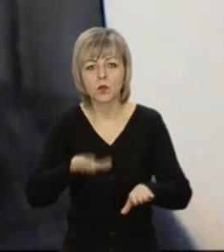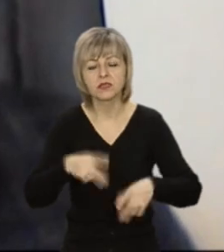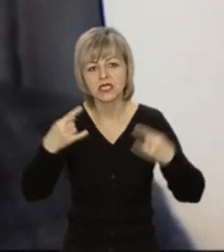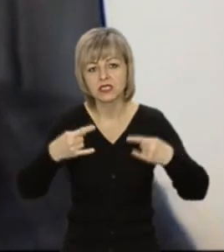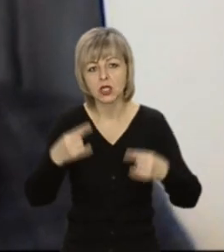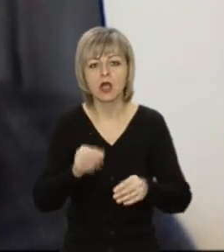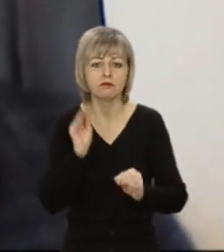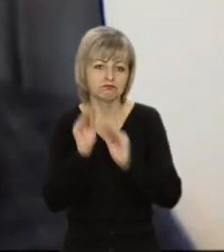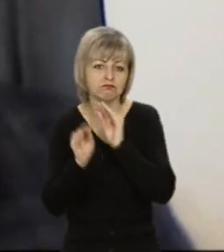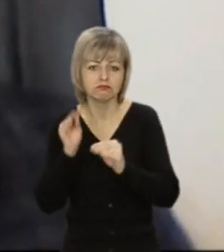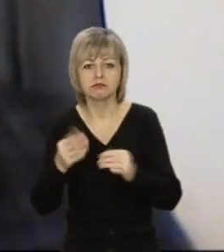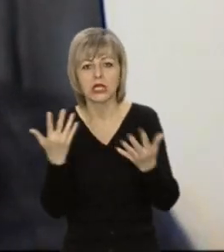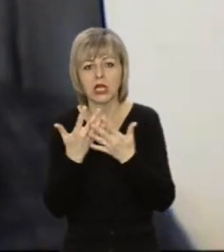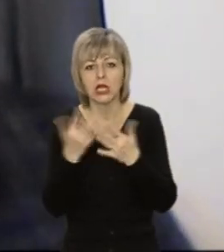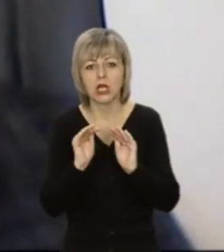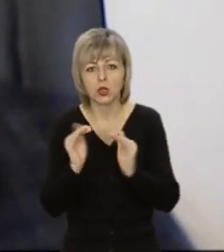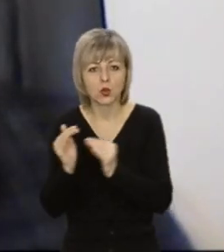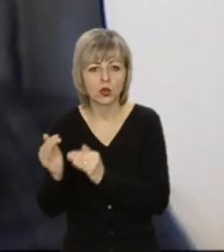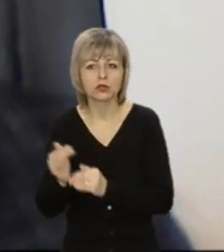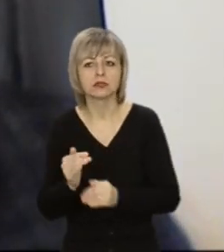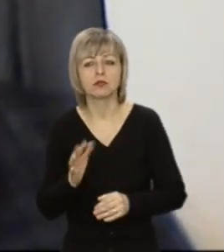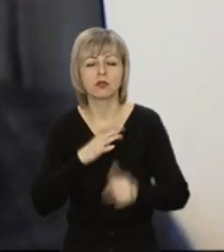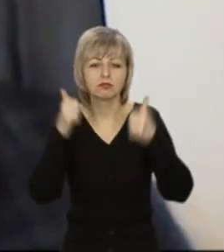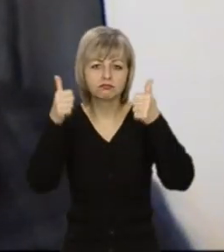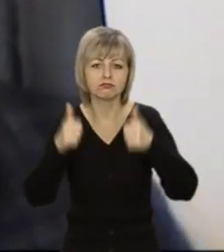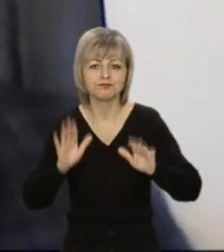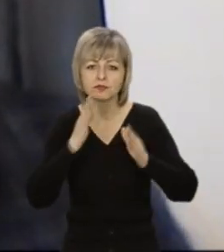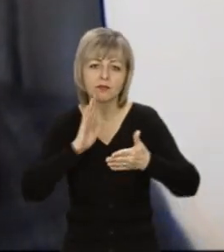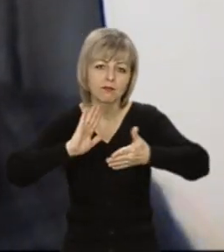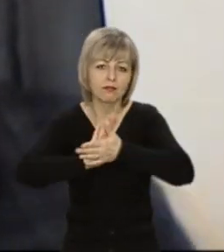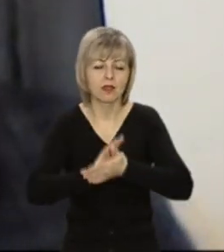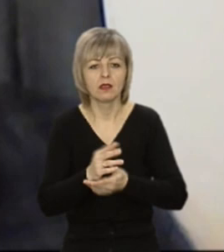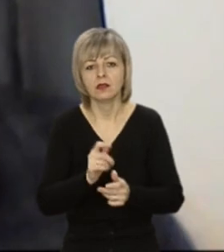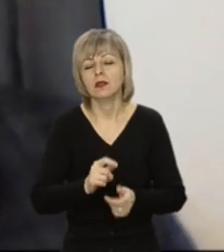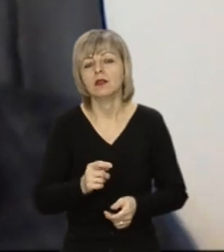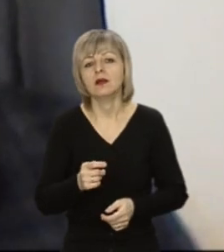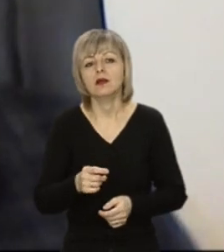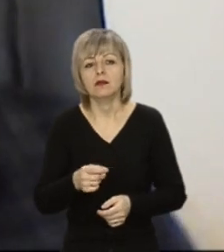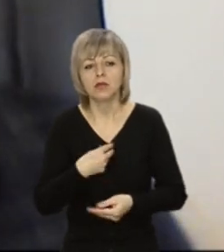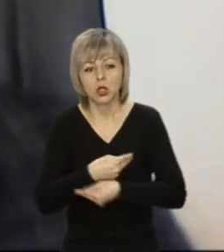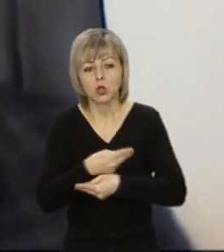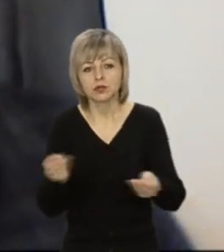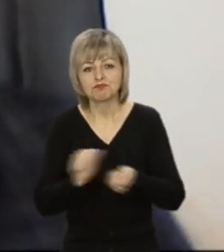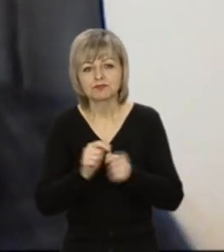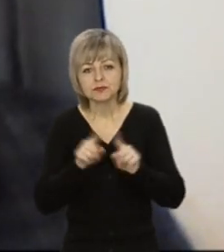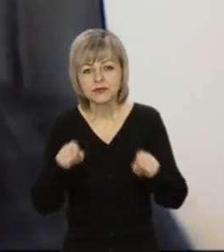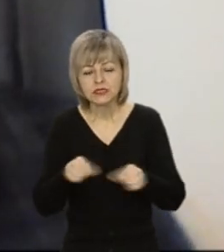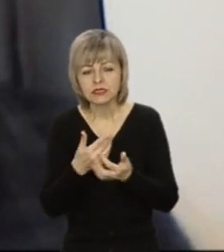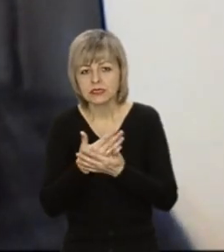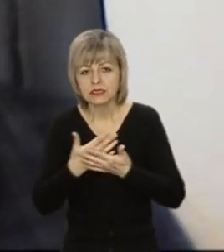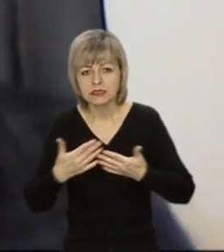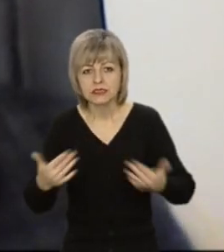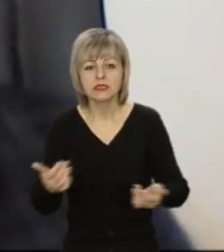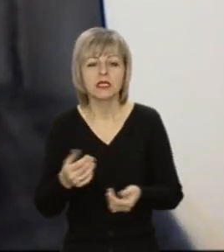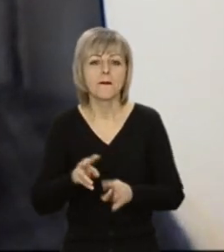виготовляли ролики. Крім того, в нас були бікборди виготовлені за спонсорські кошти. Ми роздавали матеріали ЮНІСЕФ, ЮАСЕЙД,